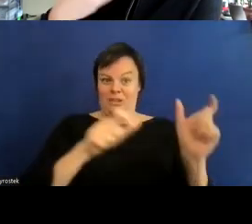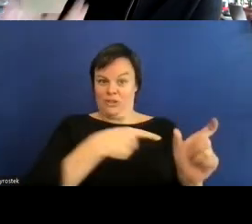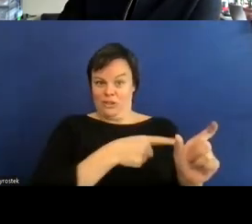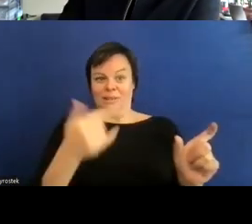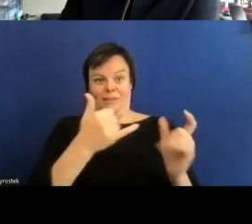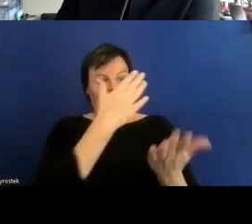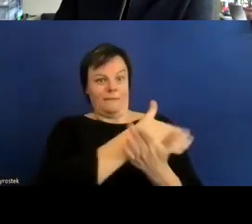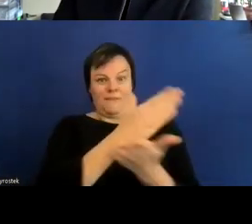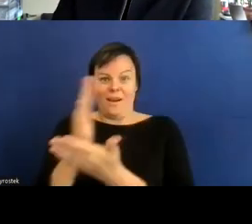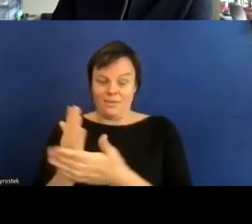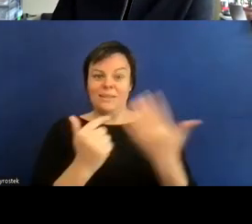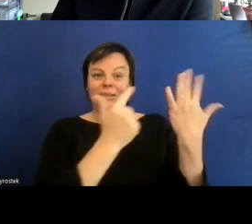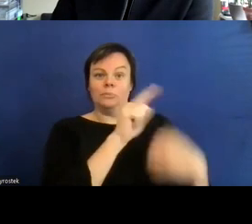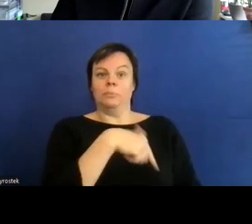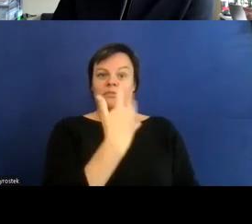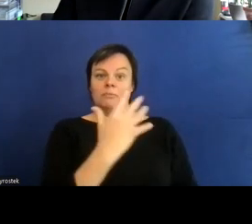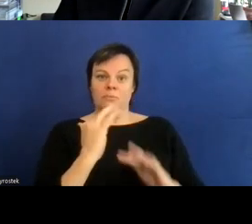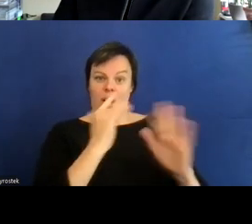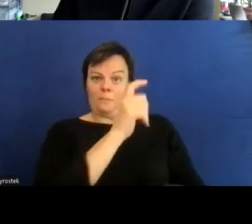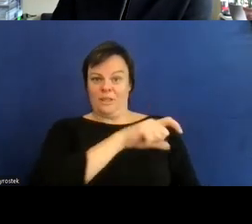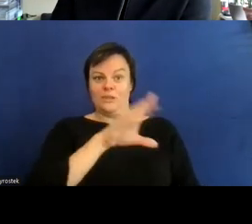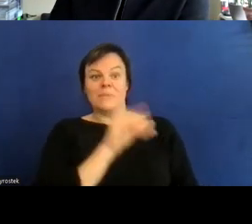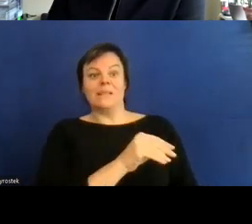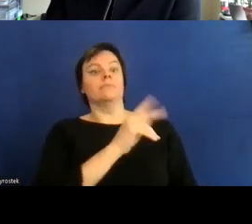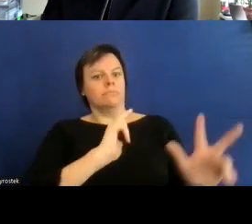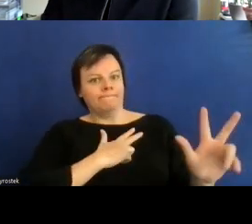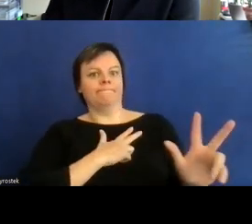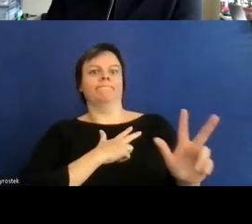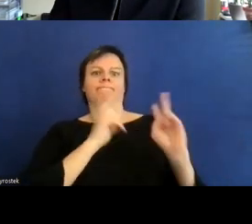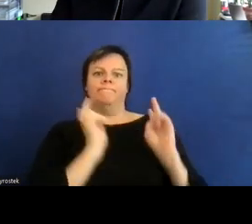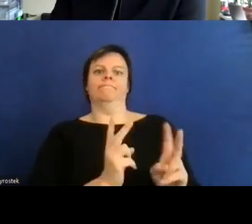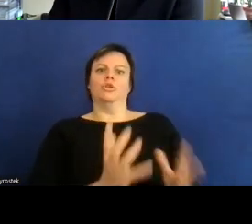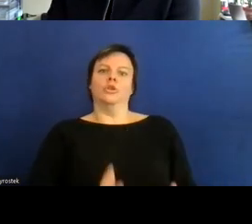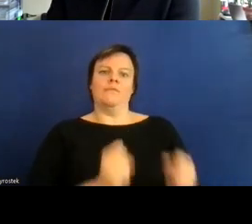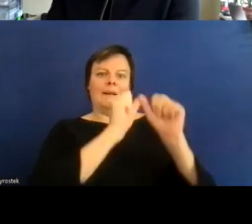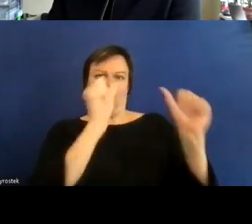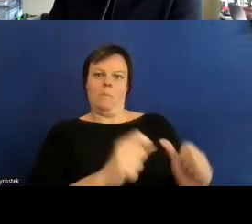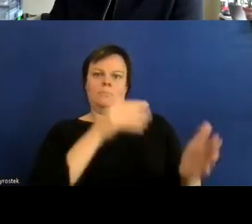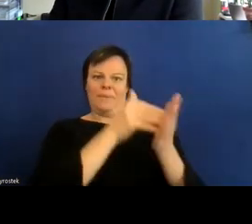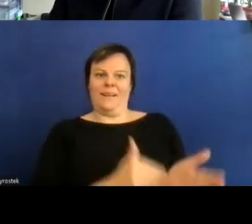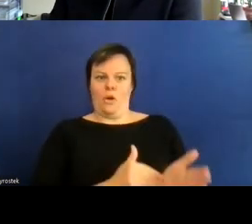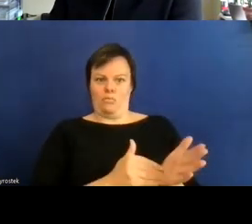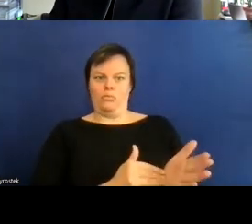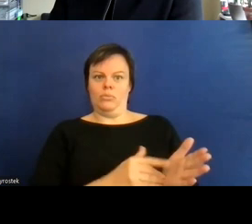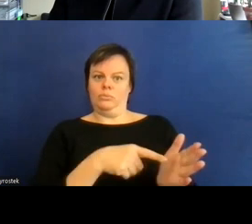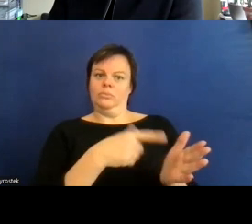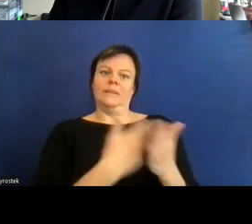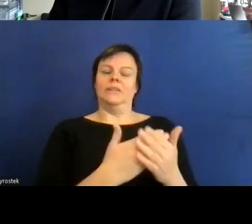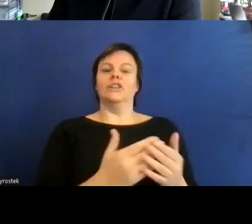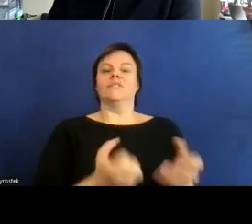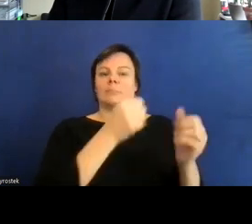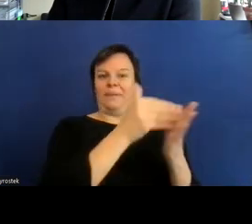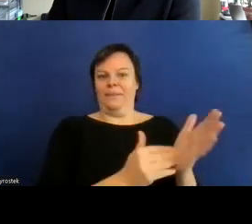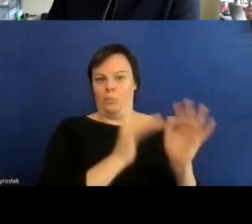schweren form der behinderung mit einer schwerbehinderung leben und im gegensatz dazu dann also 2,7